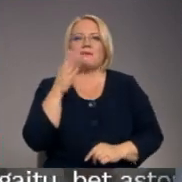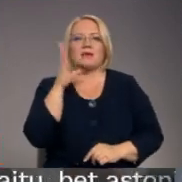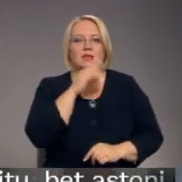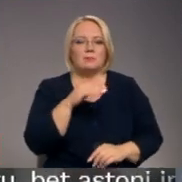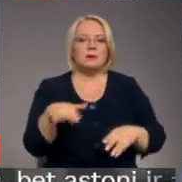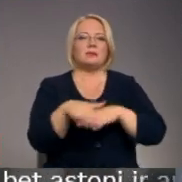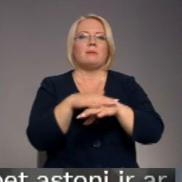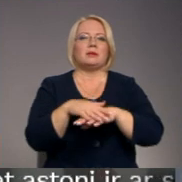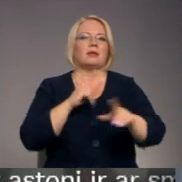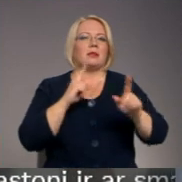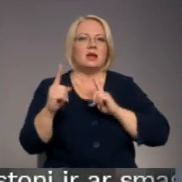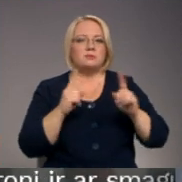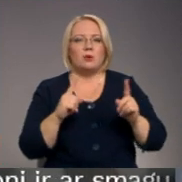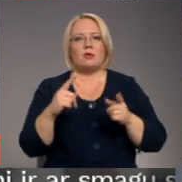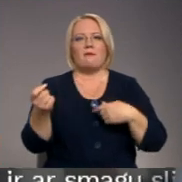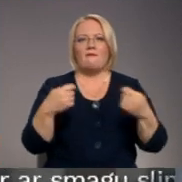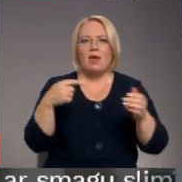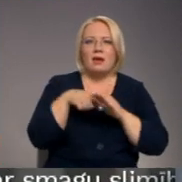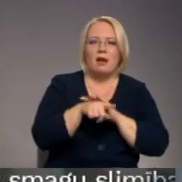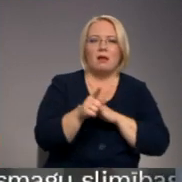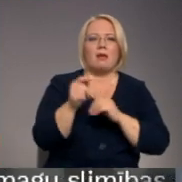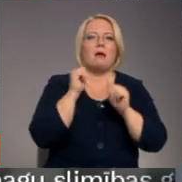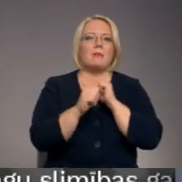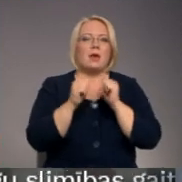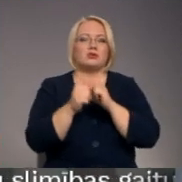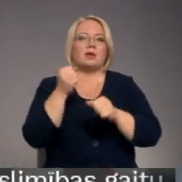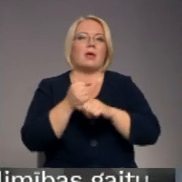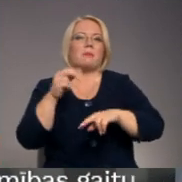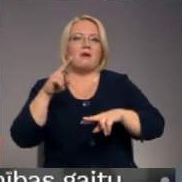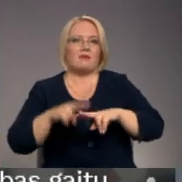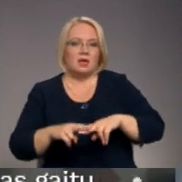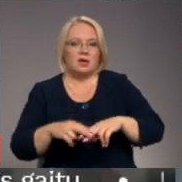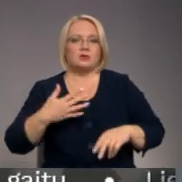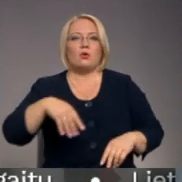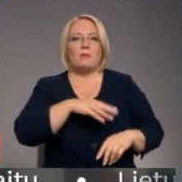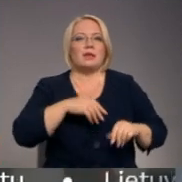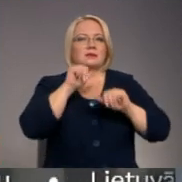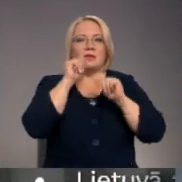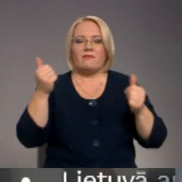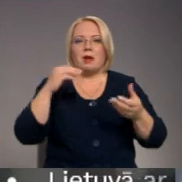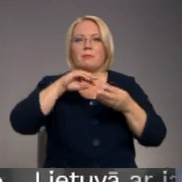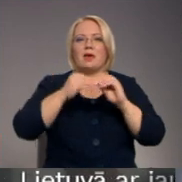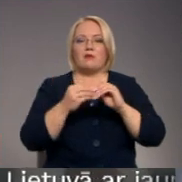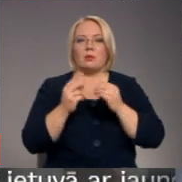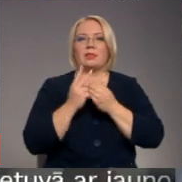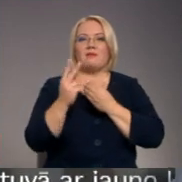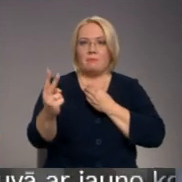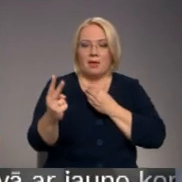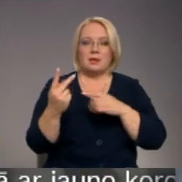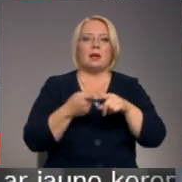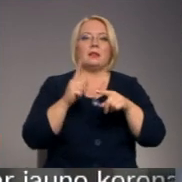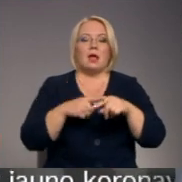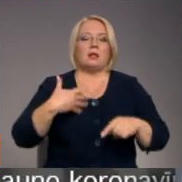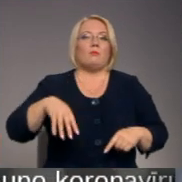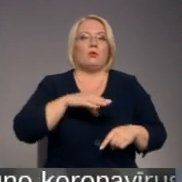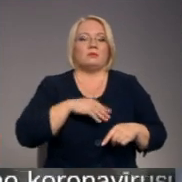Sabiedriskā transportā, veikalos, bieži darba vietās, kur mēs nevaram ievērot divu metru distancu, tad mums